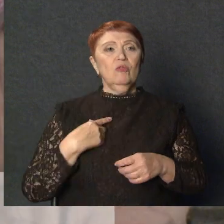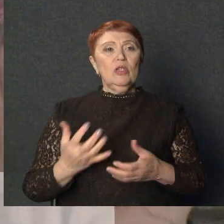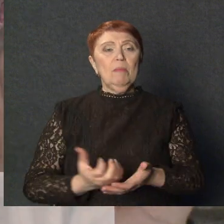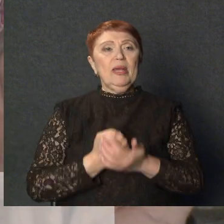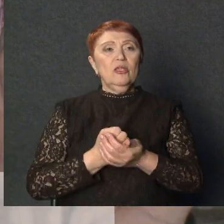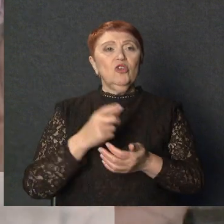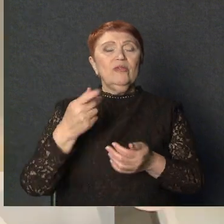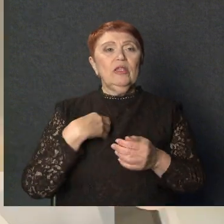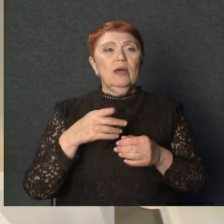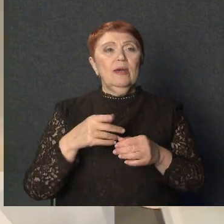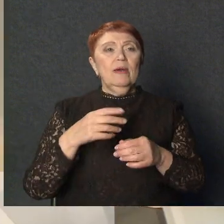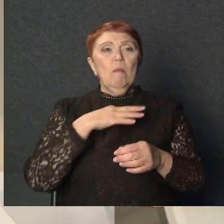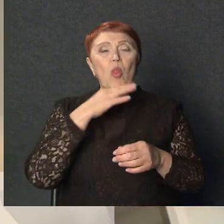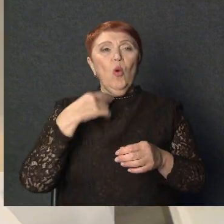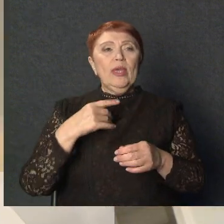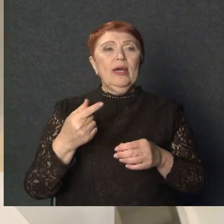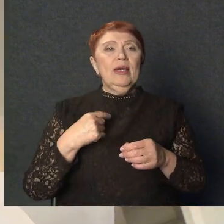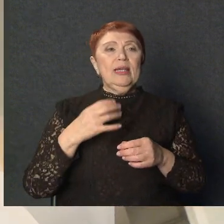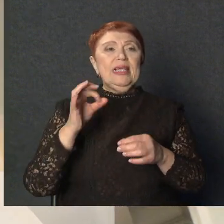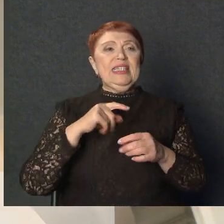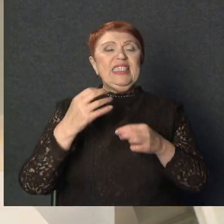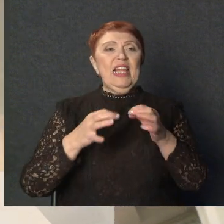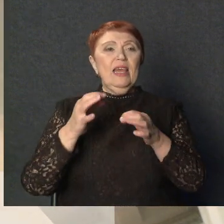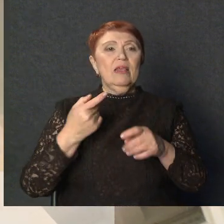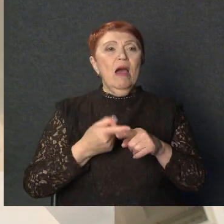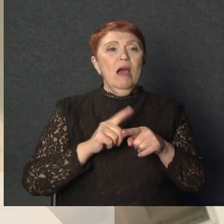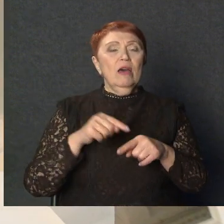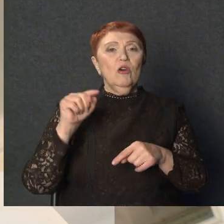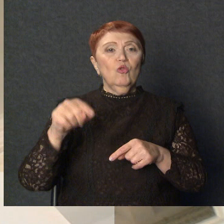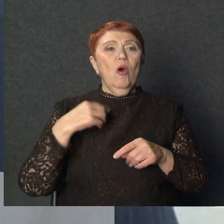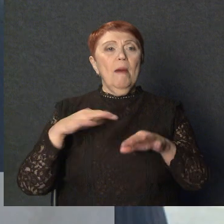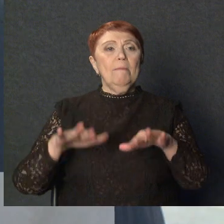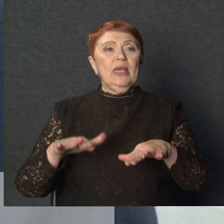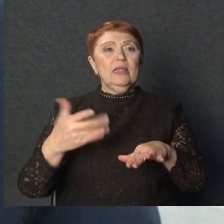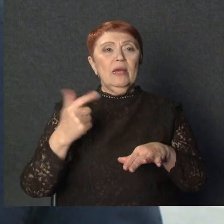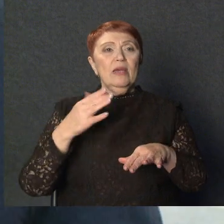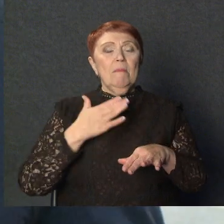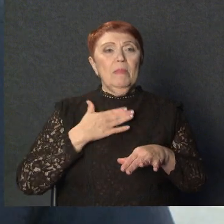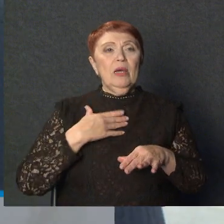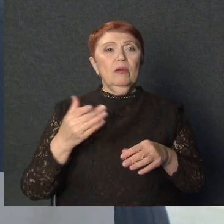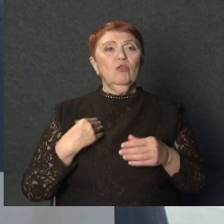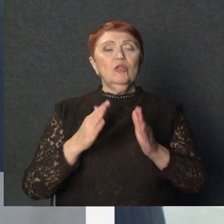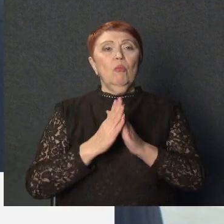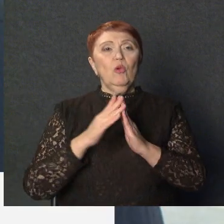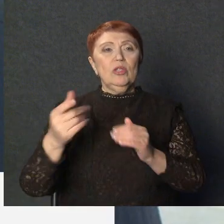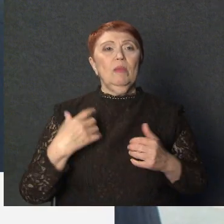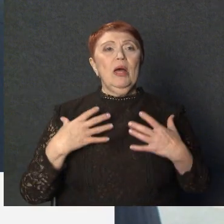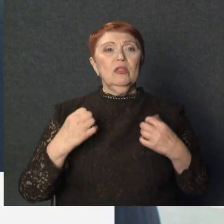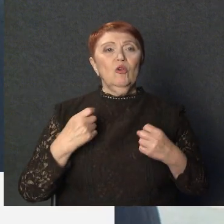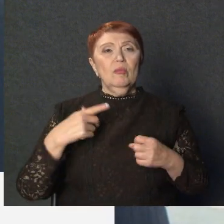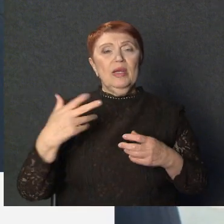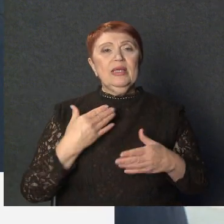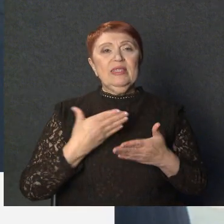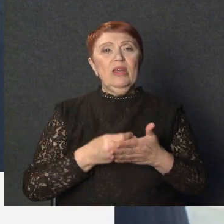христиане на протяжении многих столетий. Это то место, где мы молимся, просим о здоровье своих